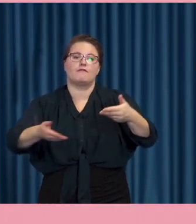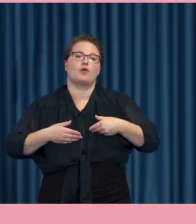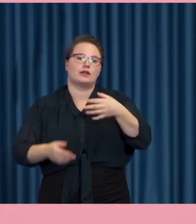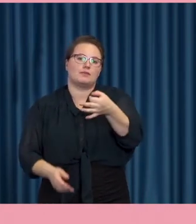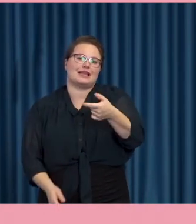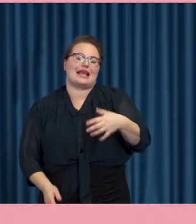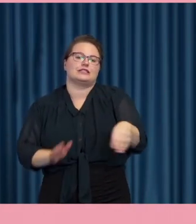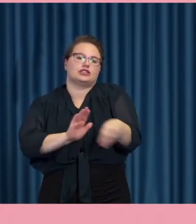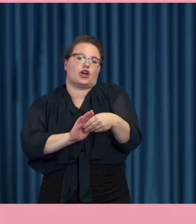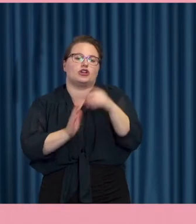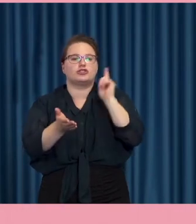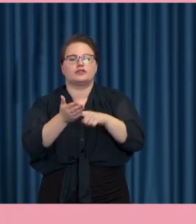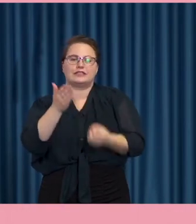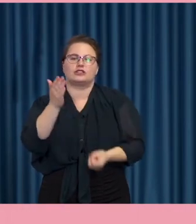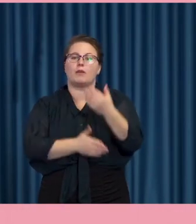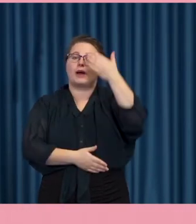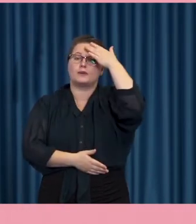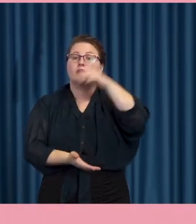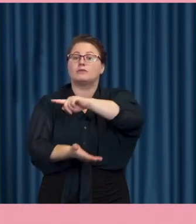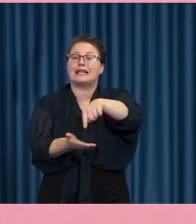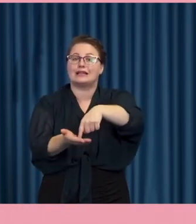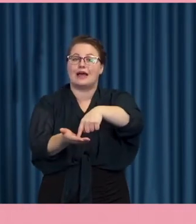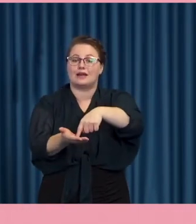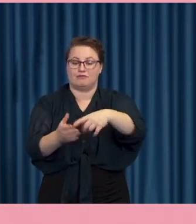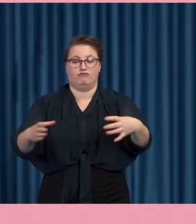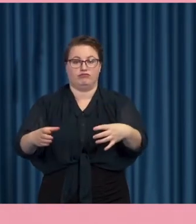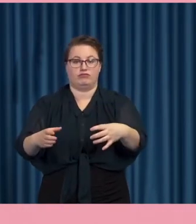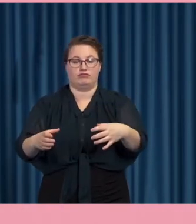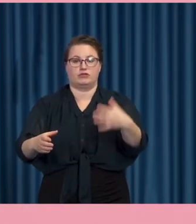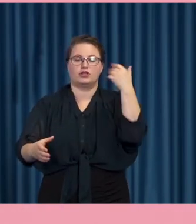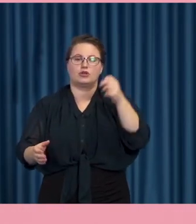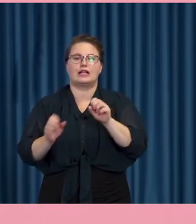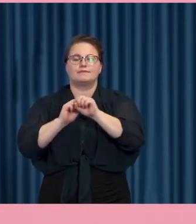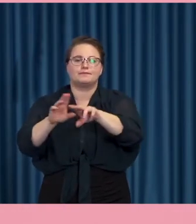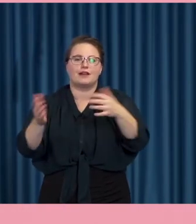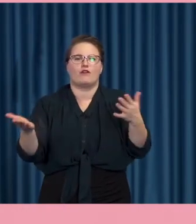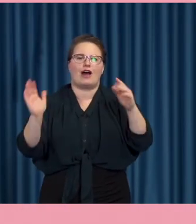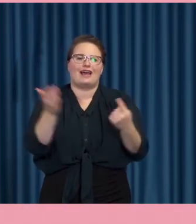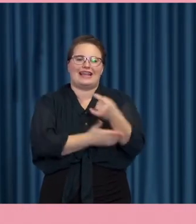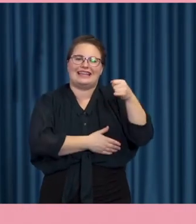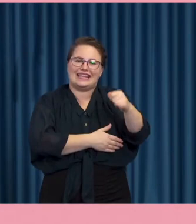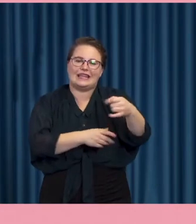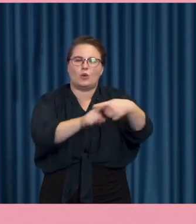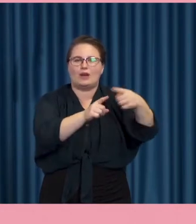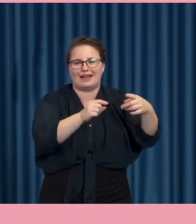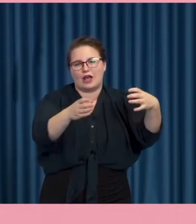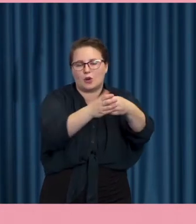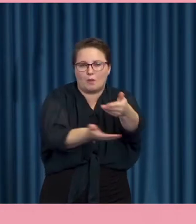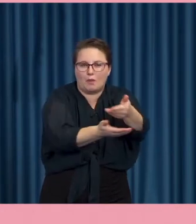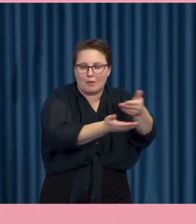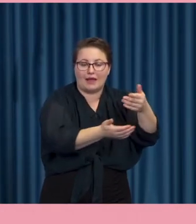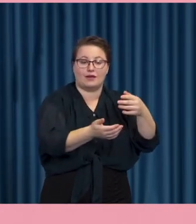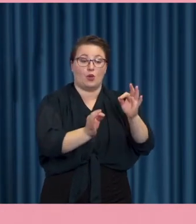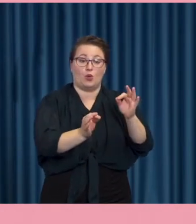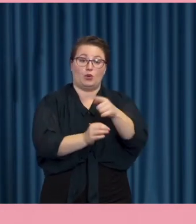kunskapscenter. Och sprida kunskaper just om iterationer som har varit med den här gruppen. iterationer hur man har